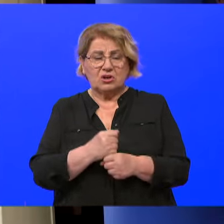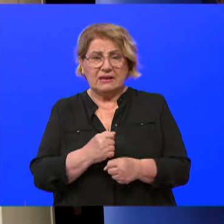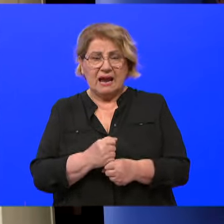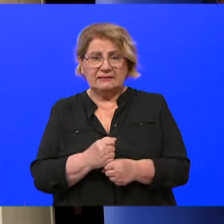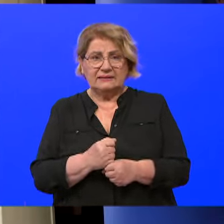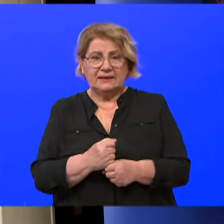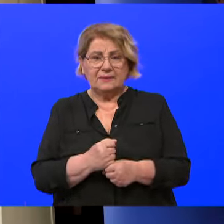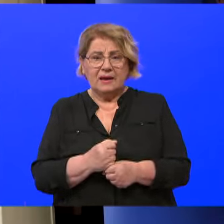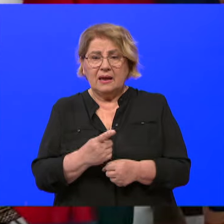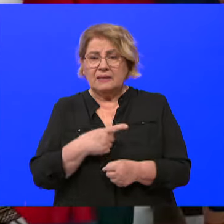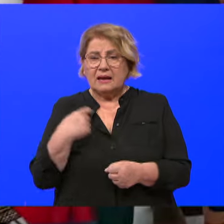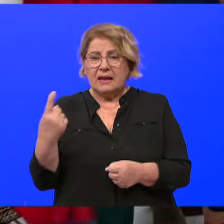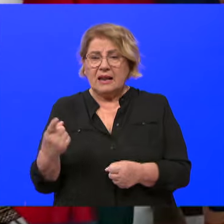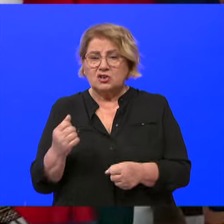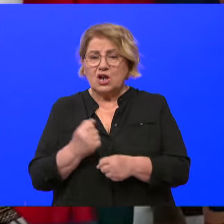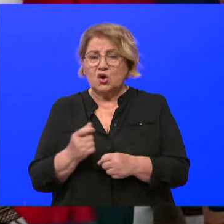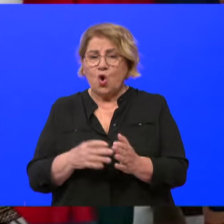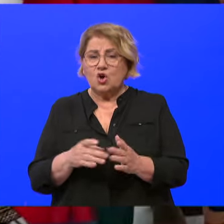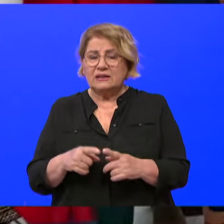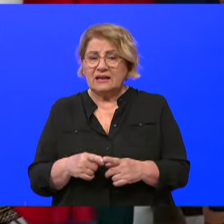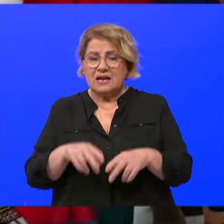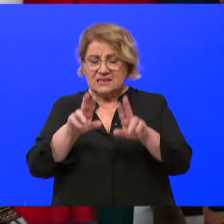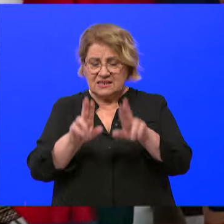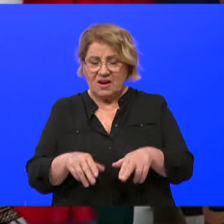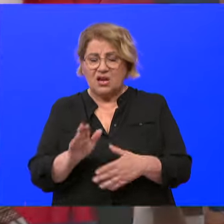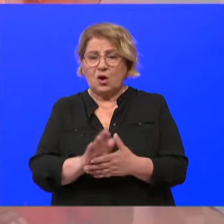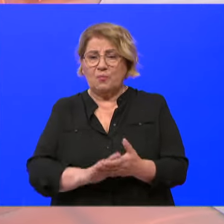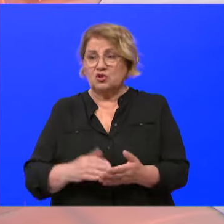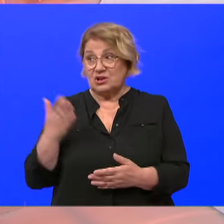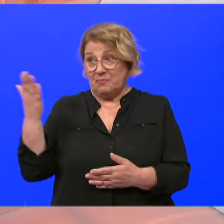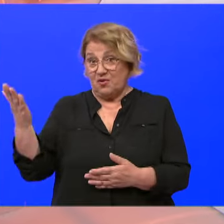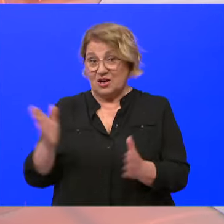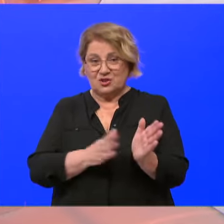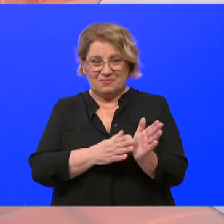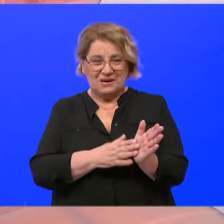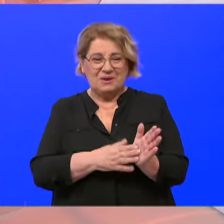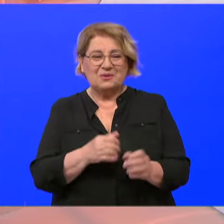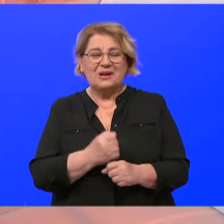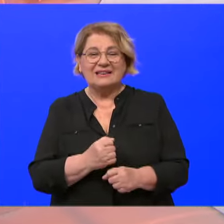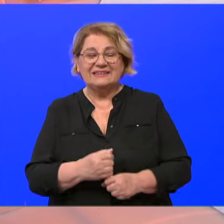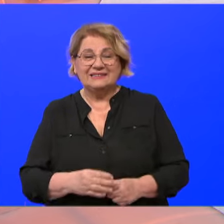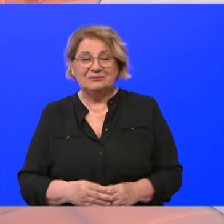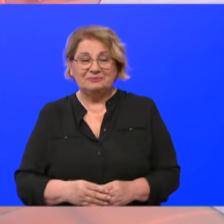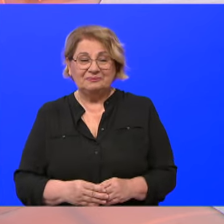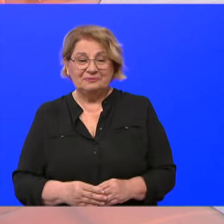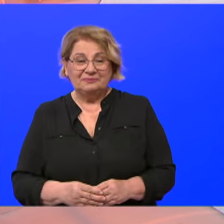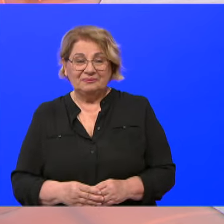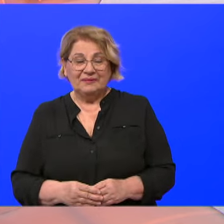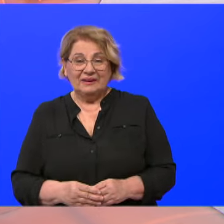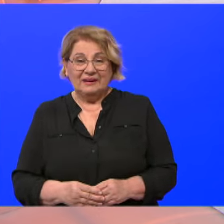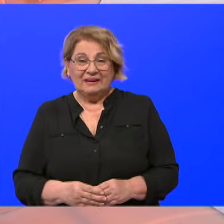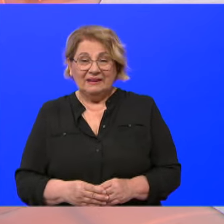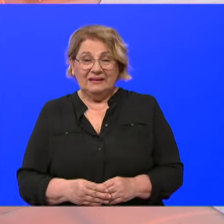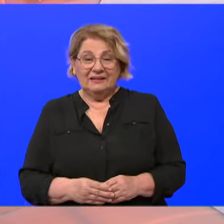Znači da je naša Gordana u istinu počela po vašem uzoru. Da. Evo, kako ste